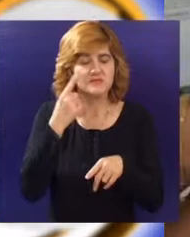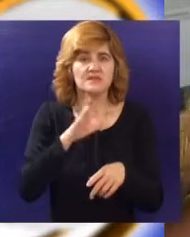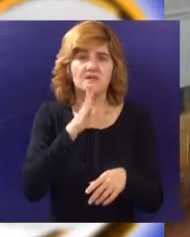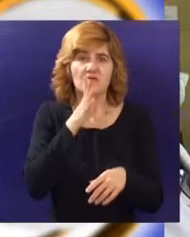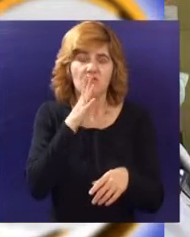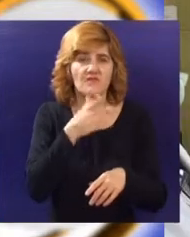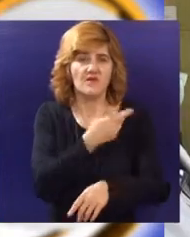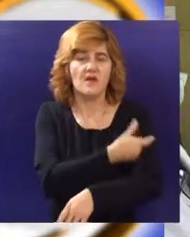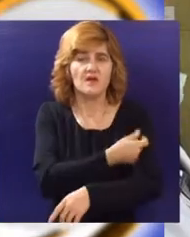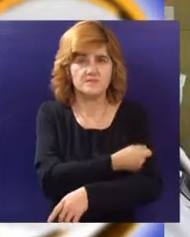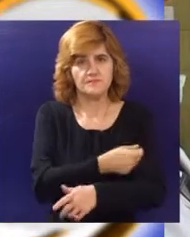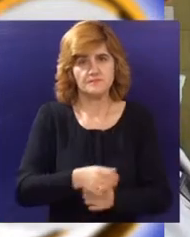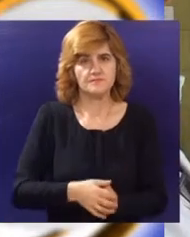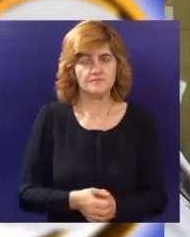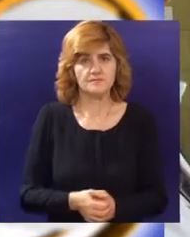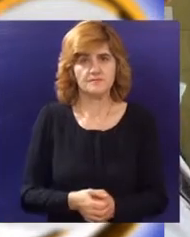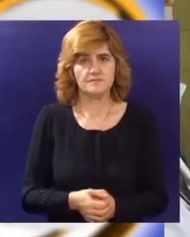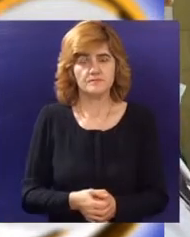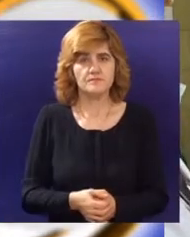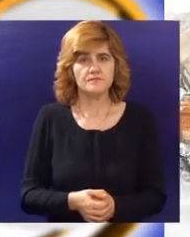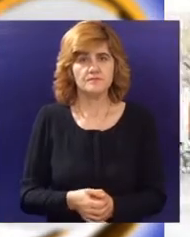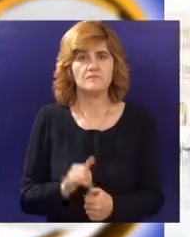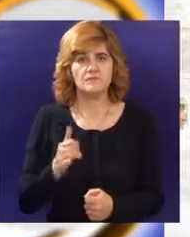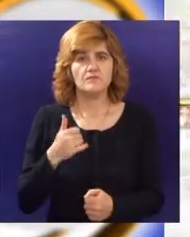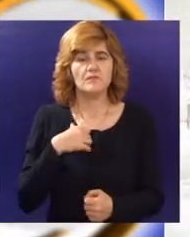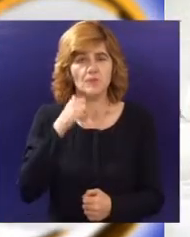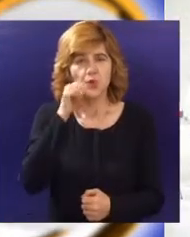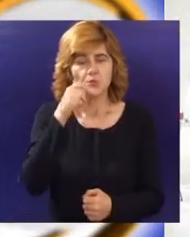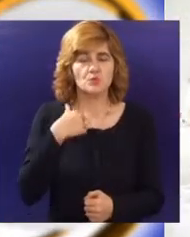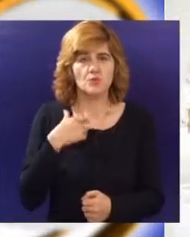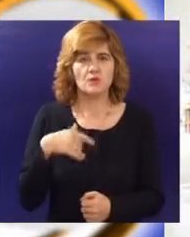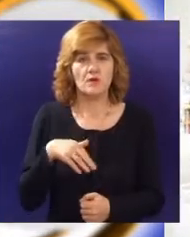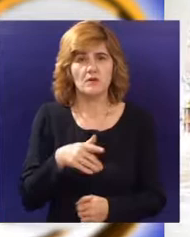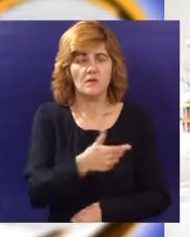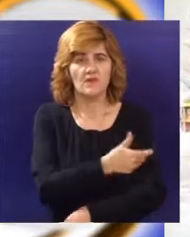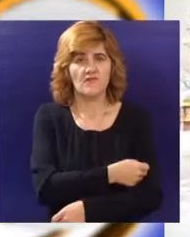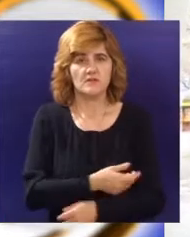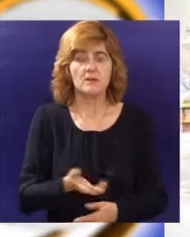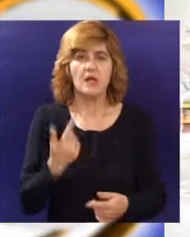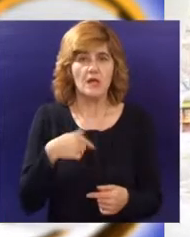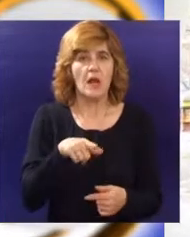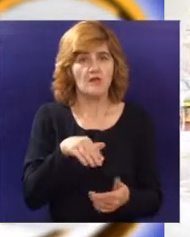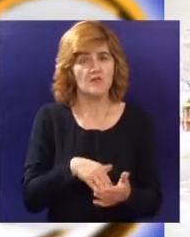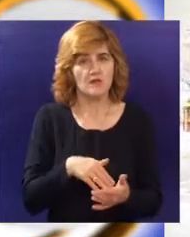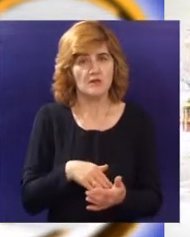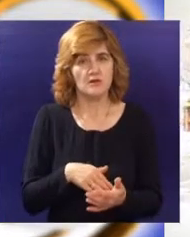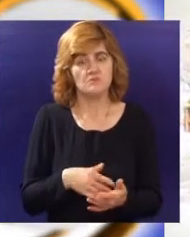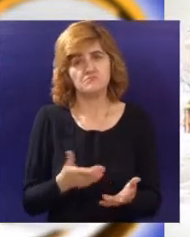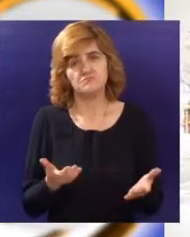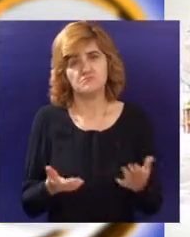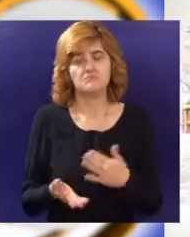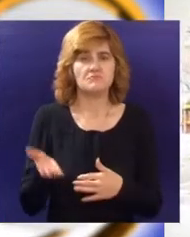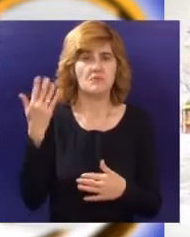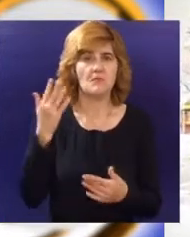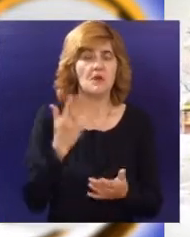zaštita njihovog imunog sistema. Da, sutra ću se vakcinisati. Da li tu inače radite? li ste prošle godine? U nas rad